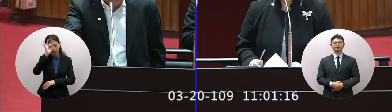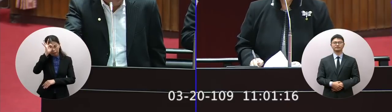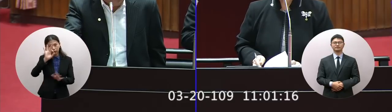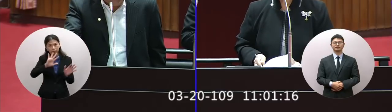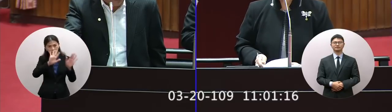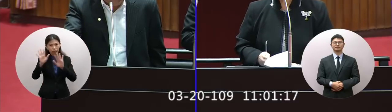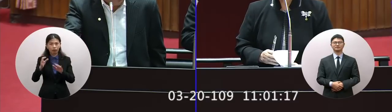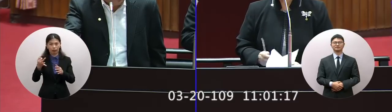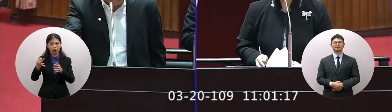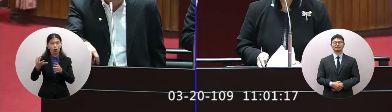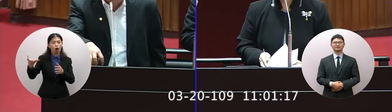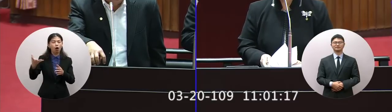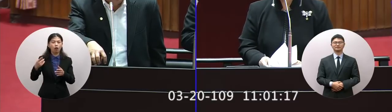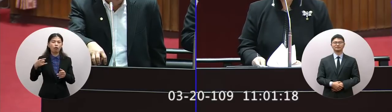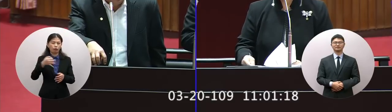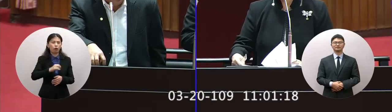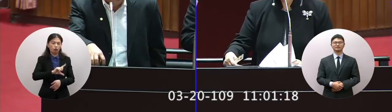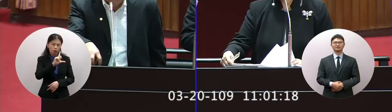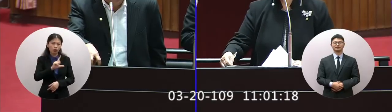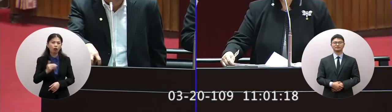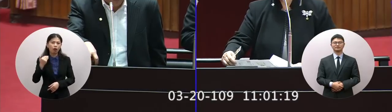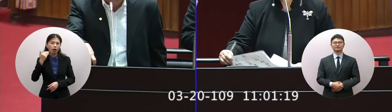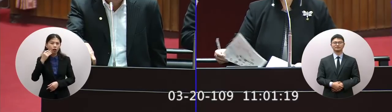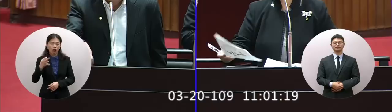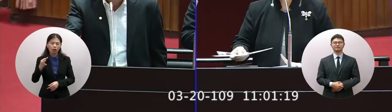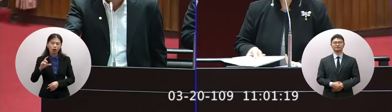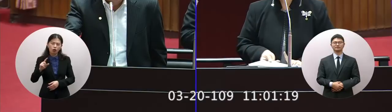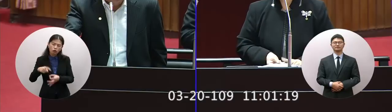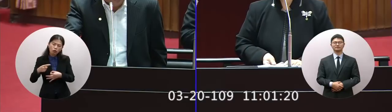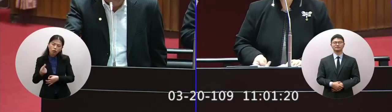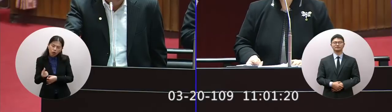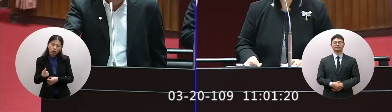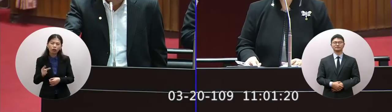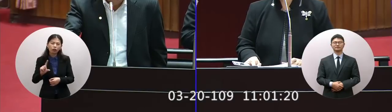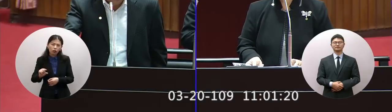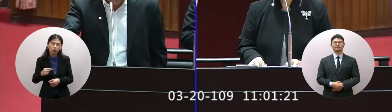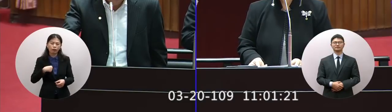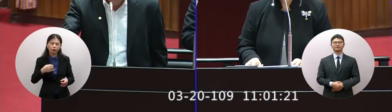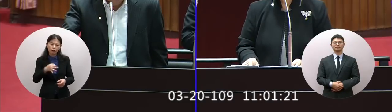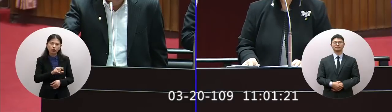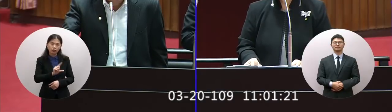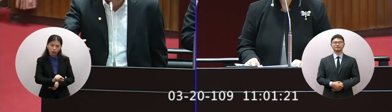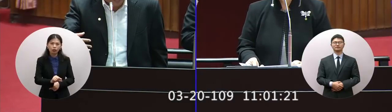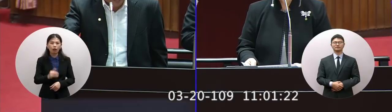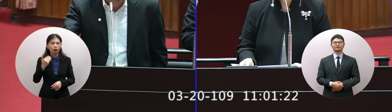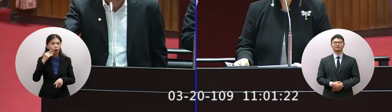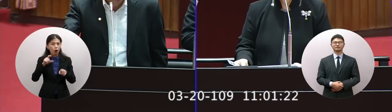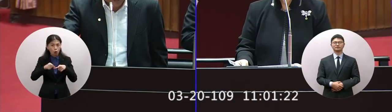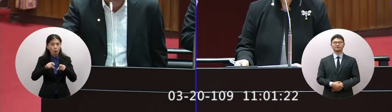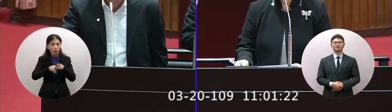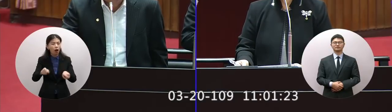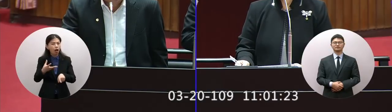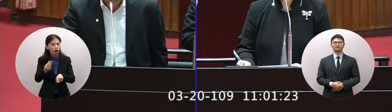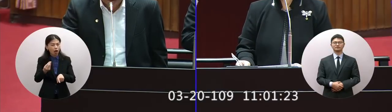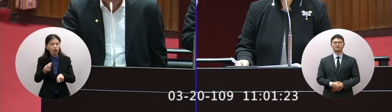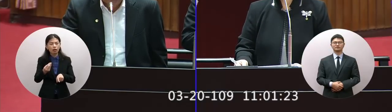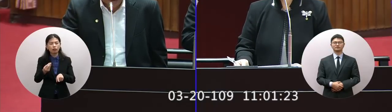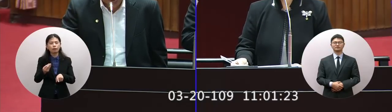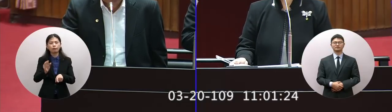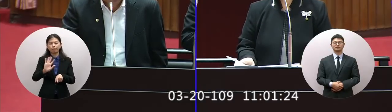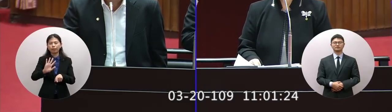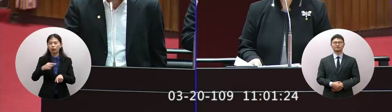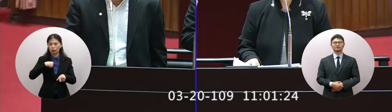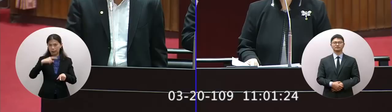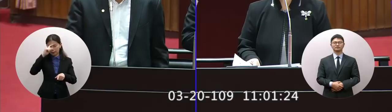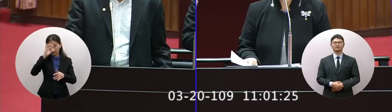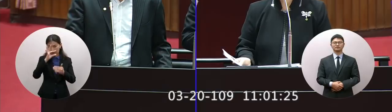付費那怎麼樣把一些沒有根據量能付費的可能性我們盡量讓大家有一個清楚的規則可以